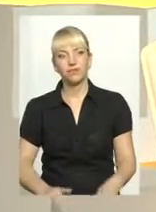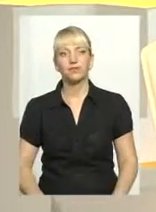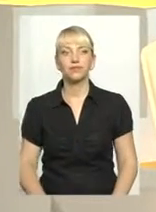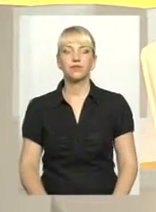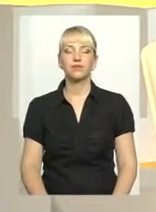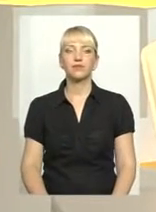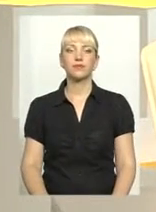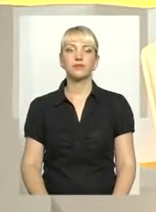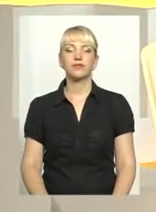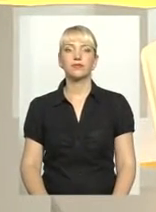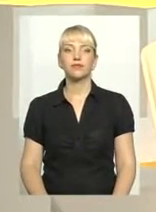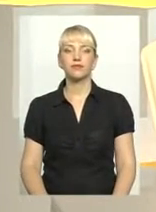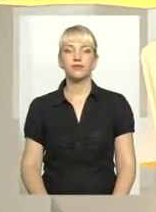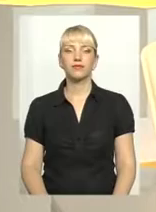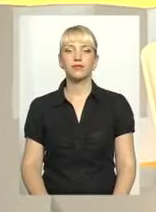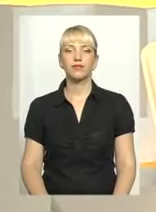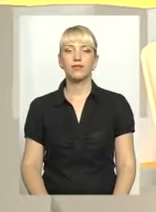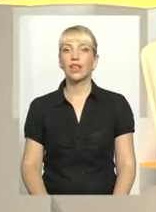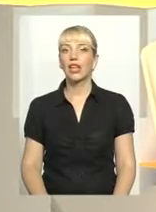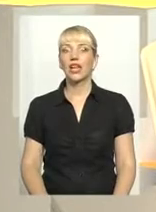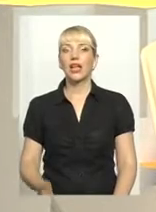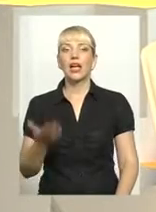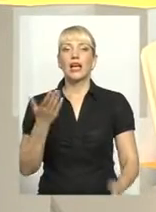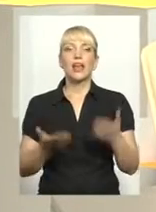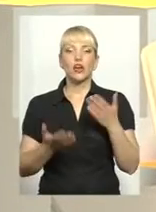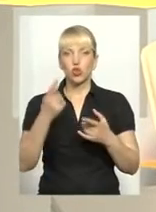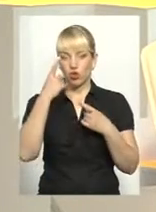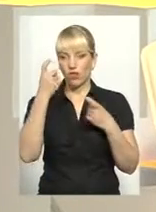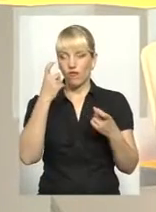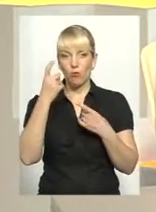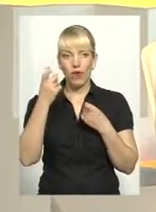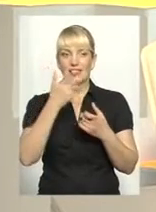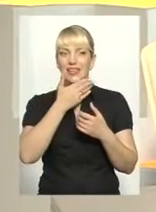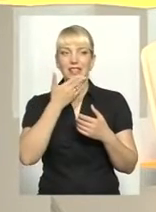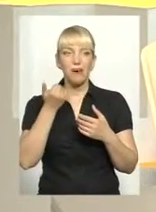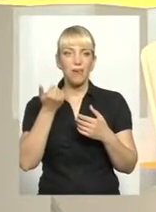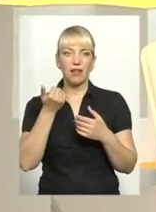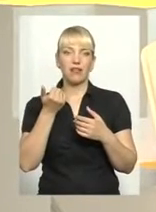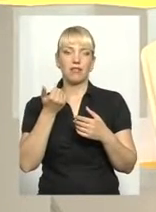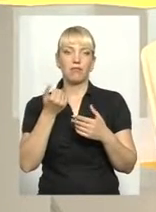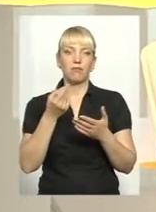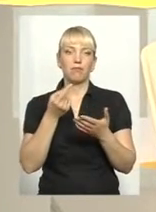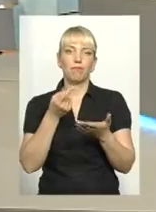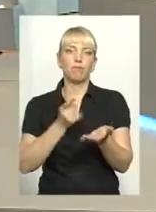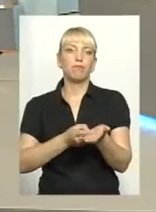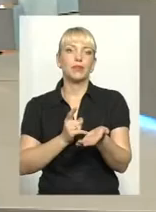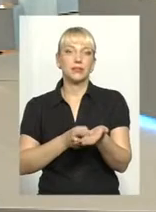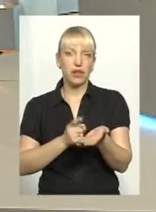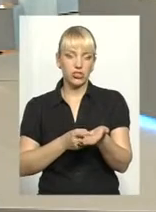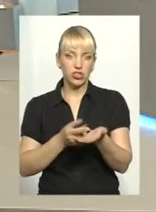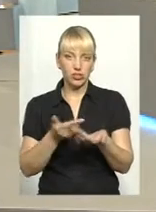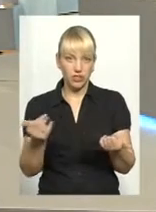В разі того, якщо інформація не підтвердиться, чи чекає на заявника відповідальність?